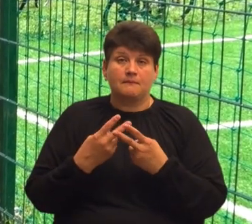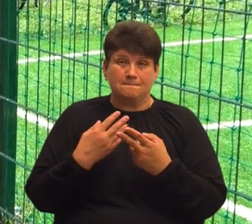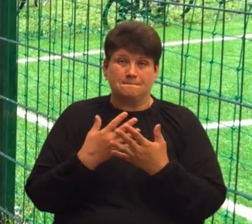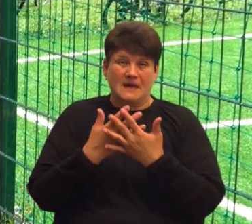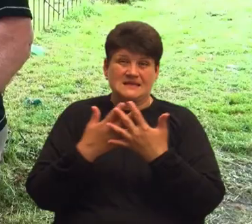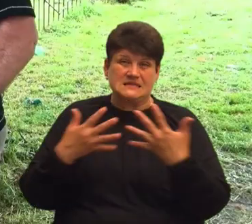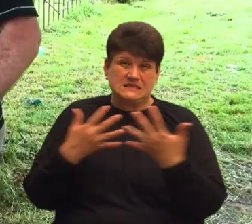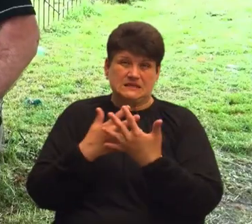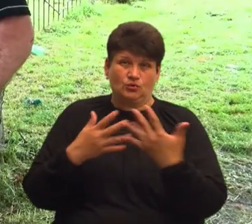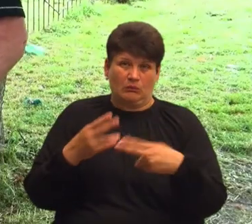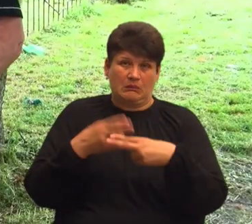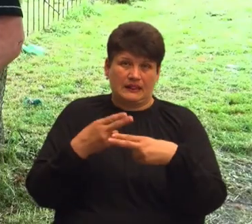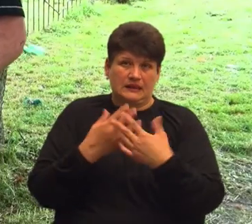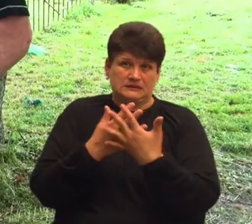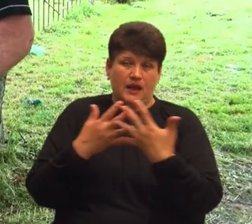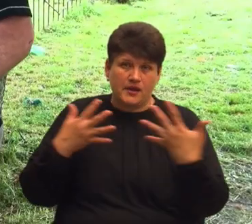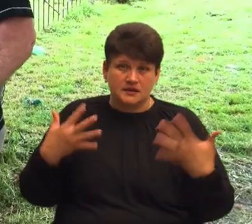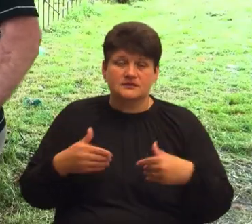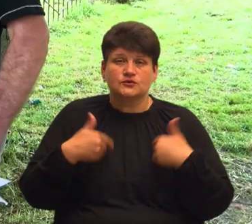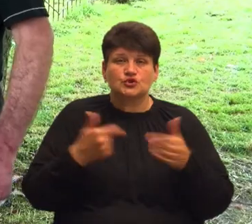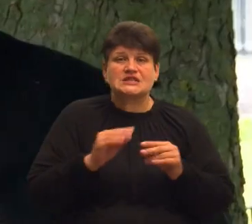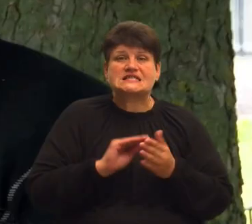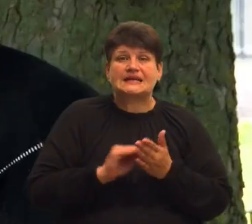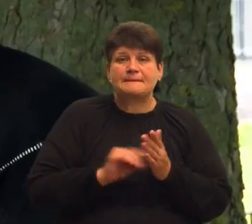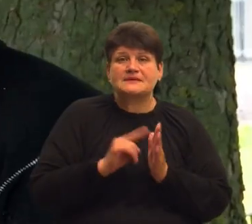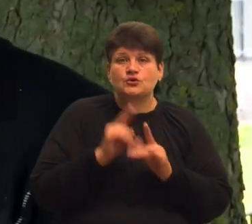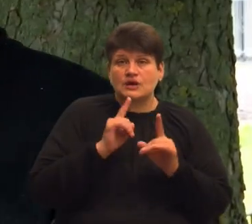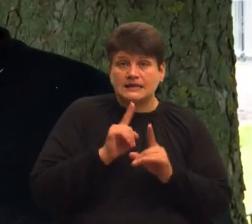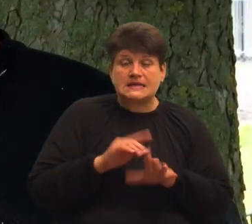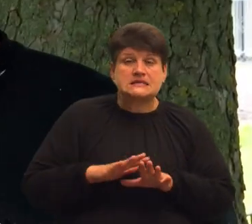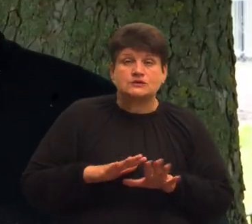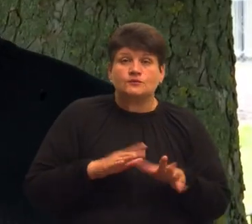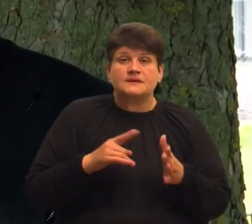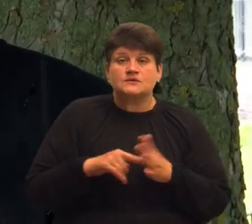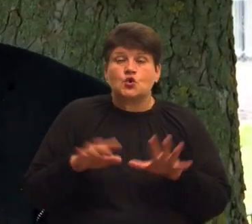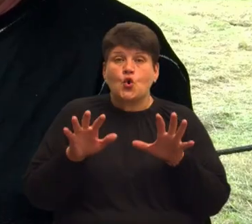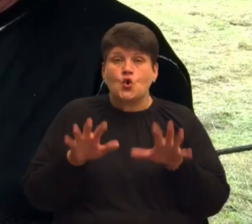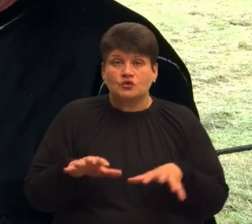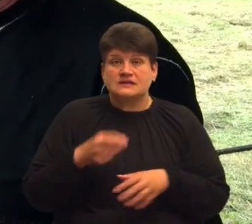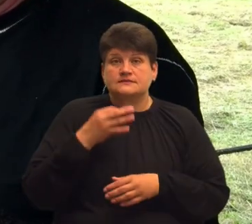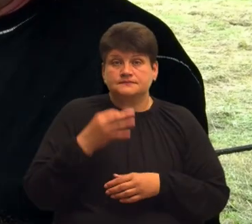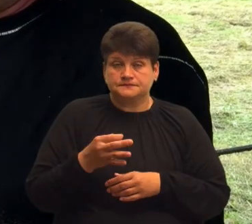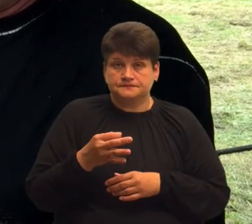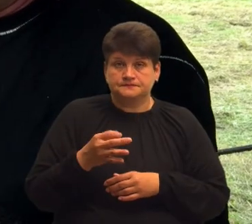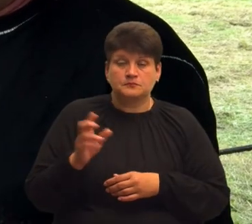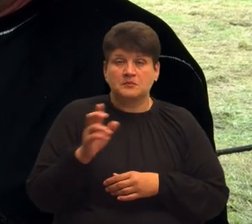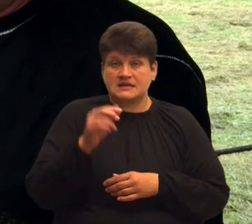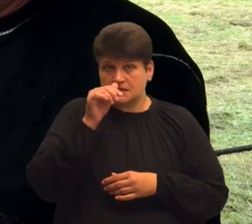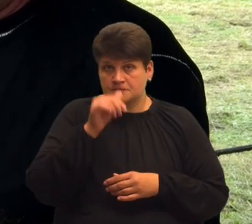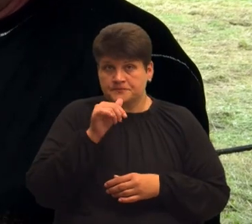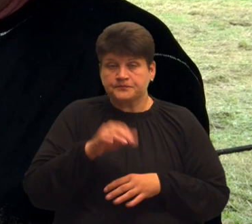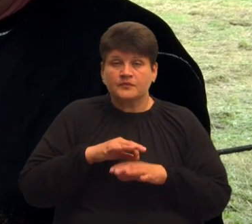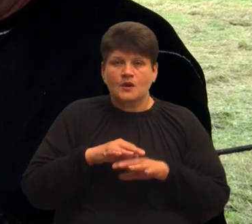звернулися за коментарем до Копичинецької міської ради. Заступник міського голови Богдан Гусак розповів. В березній місяці провели